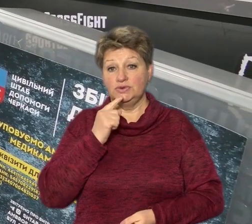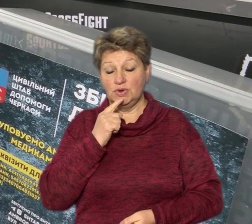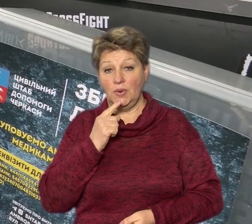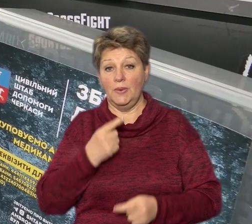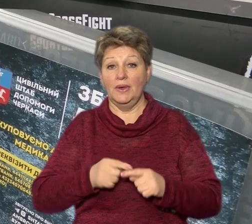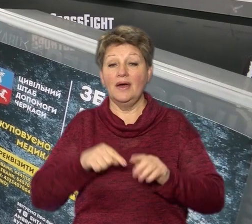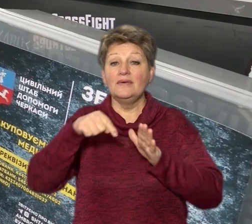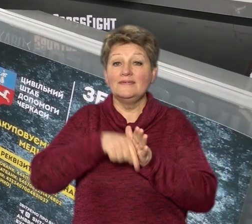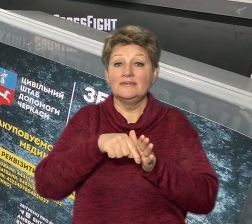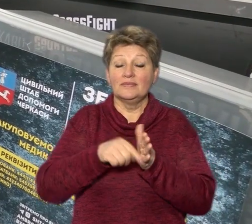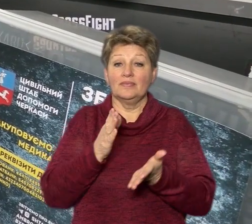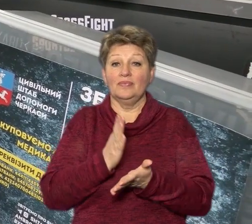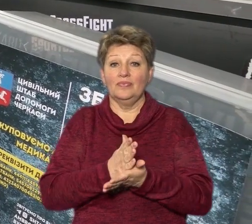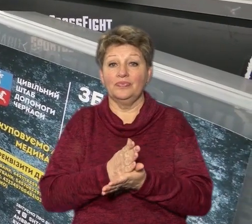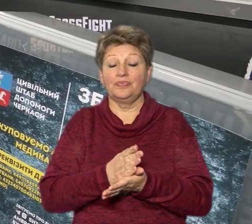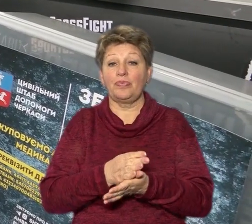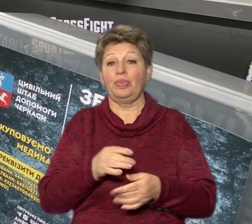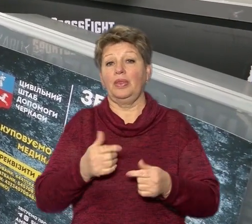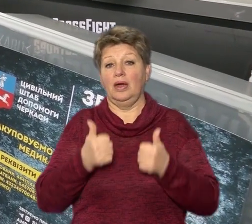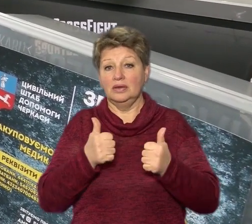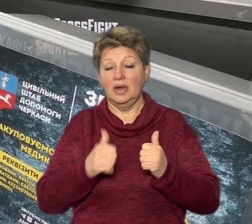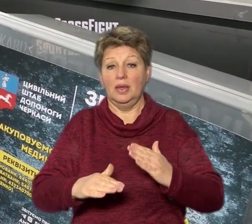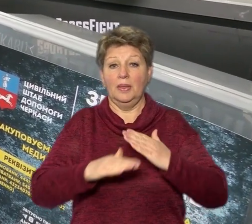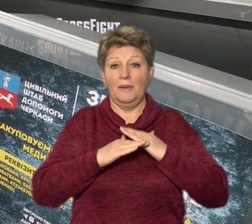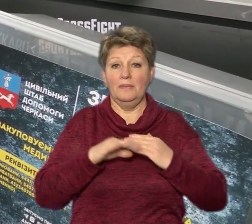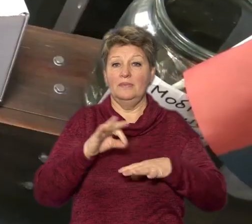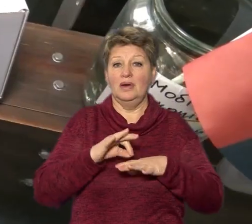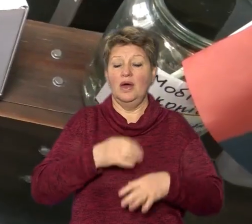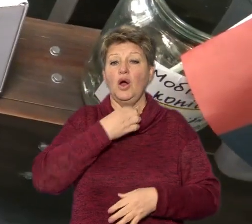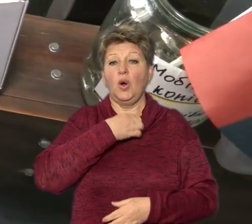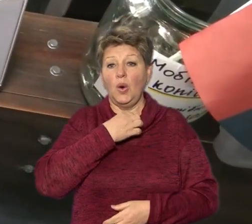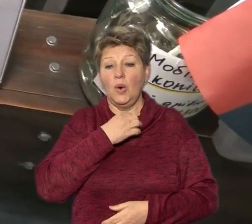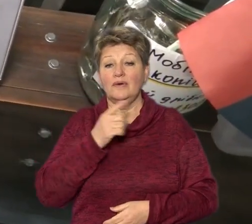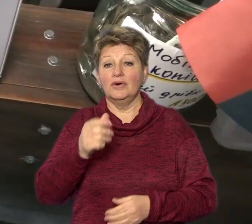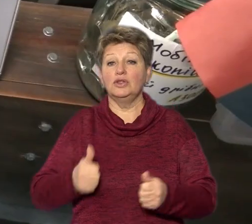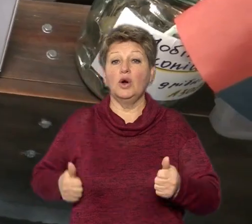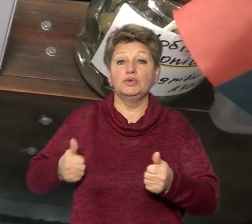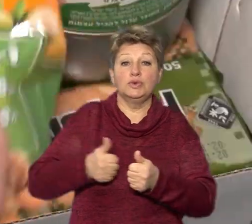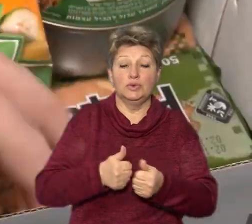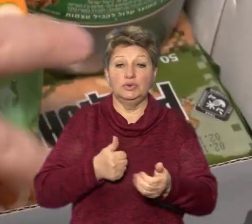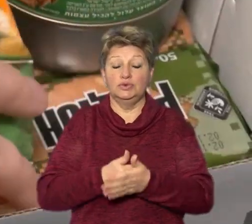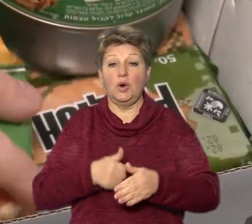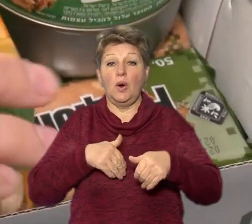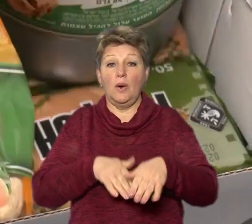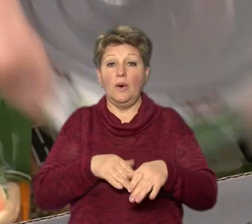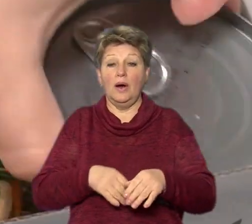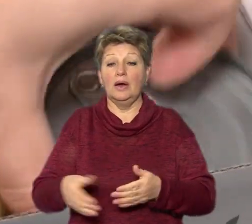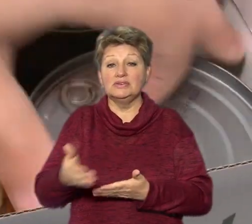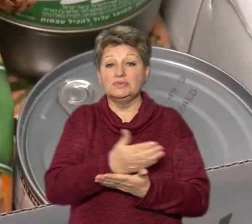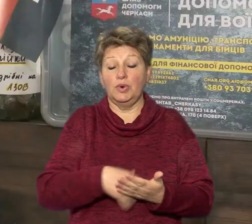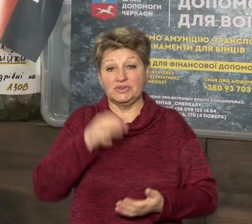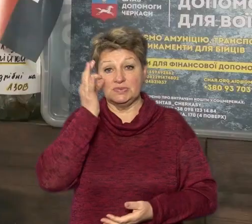імбирем від горла дуже гарно допоможуть, енергетики. Вона долучилася до акції зі збору смаколиків для